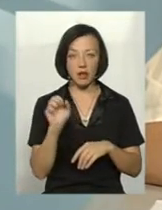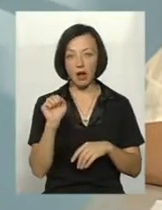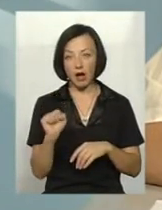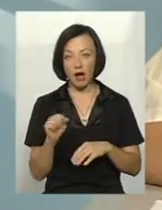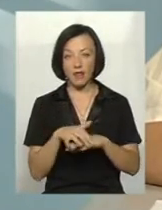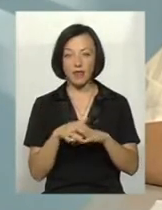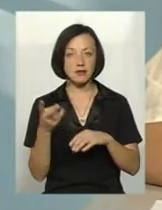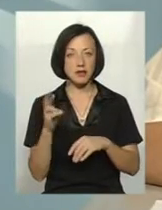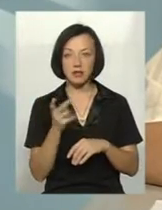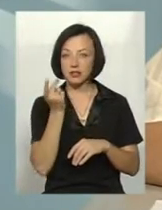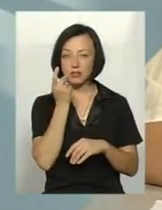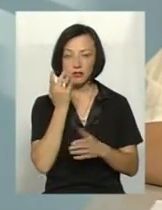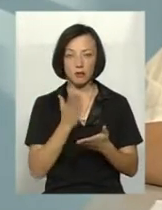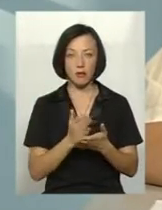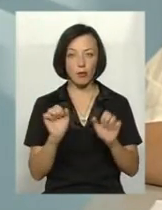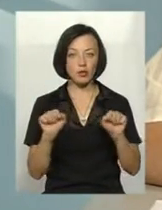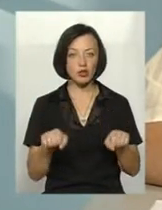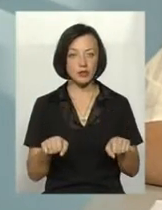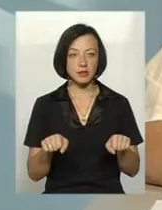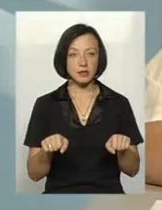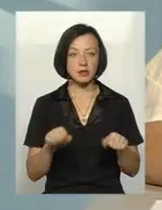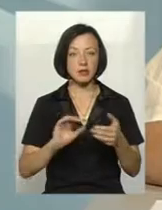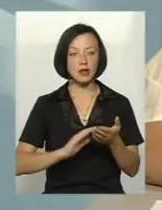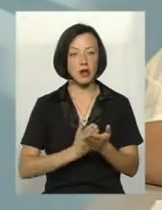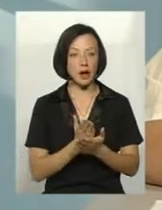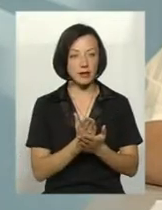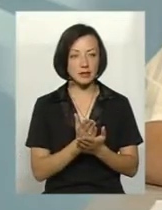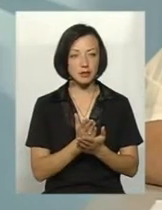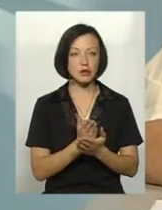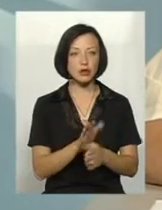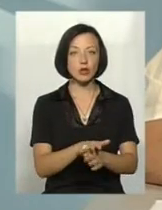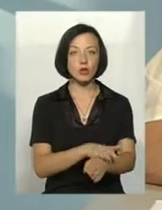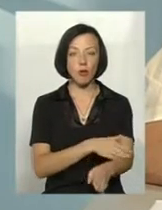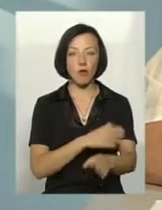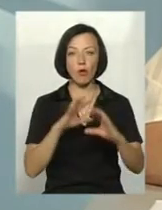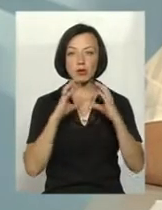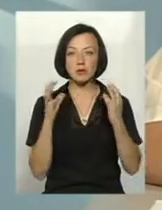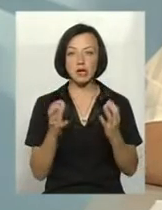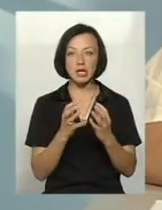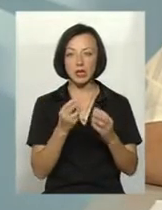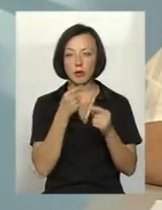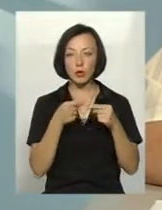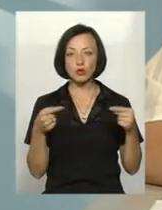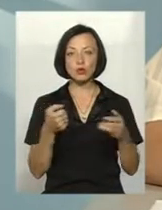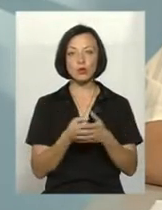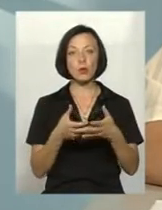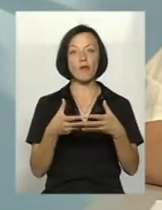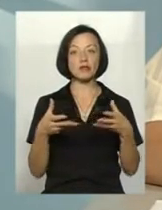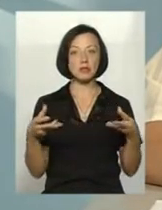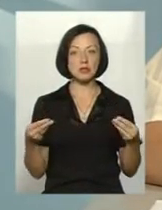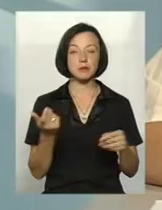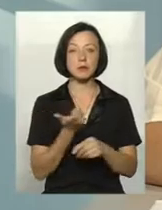населення не завжди має можливість якісно і довго зберегти продукцію до саме весни. Тобто,